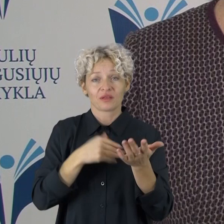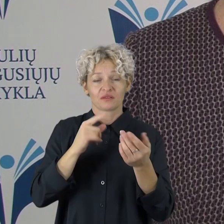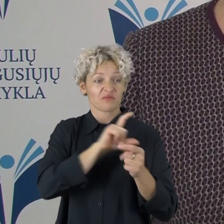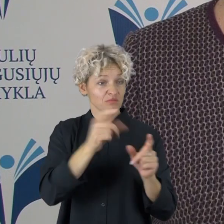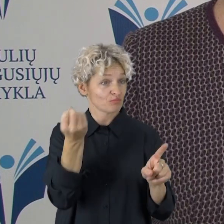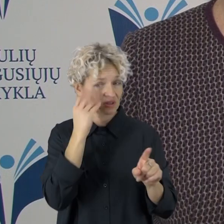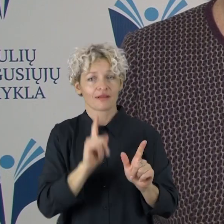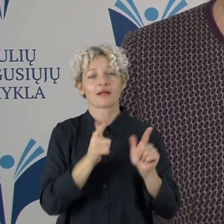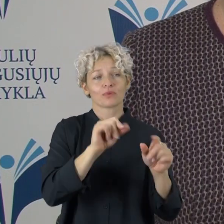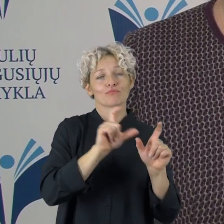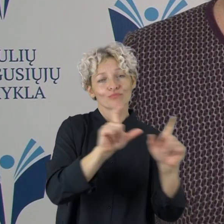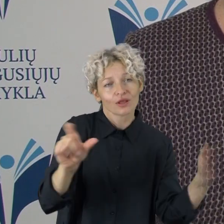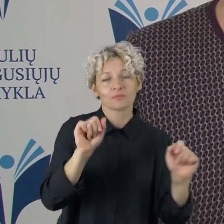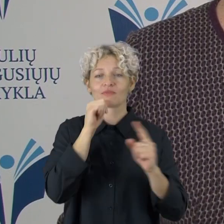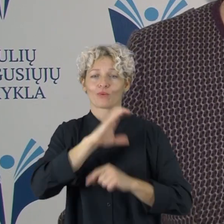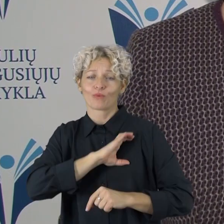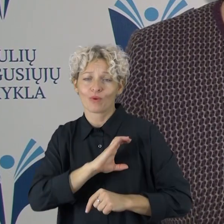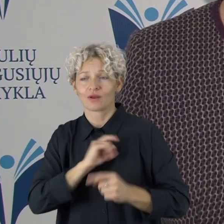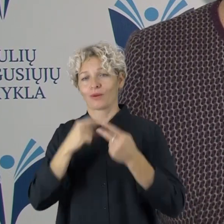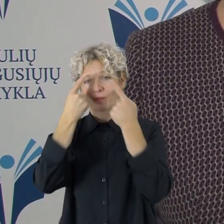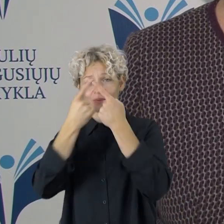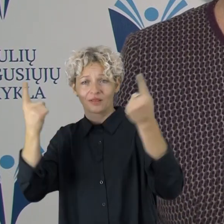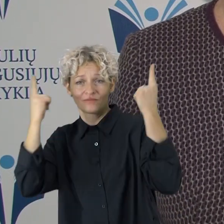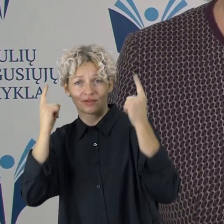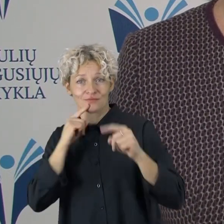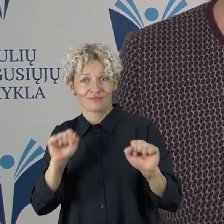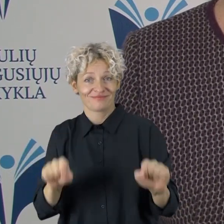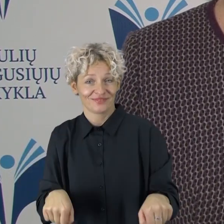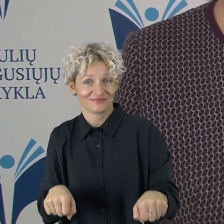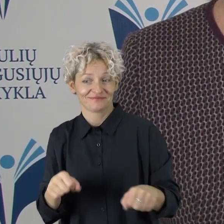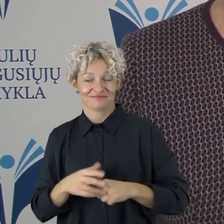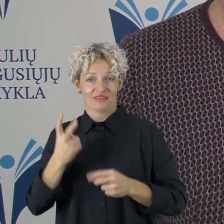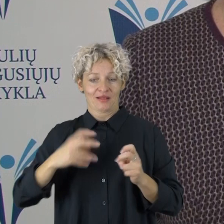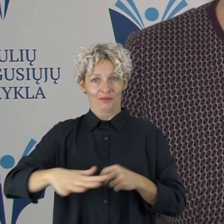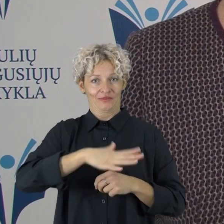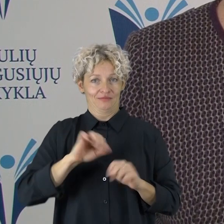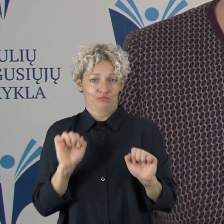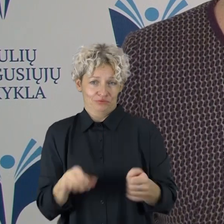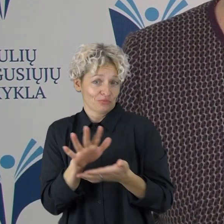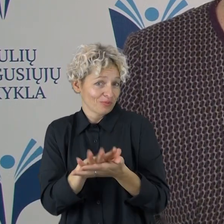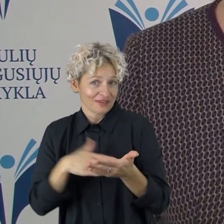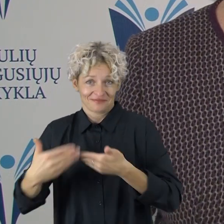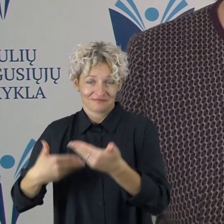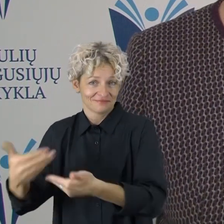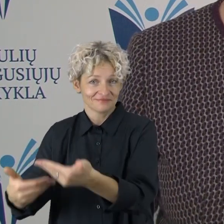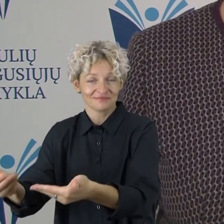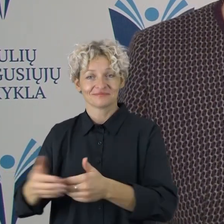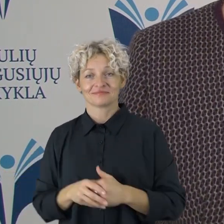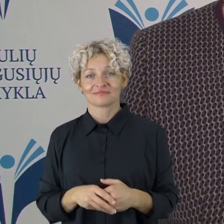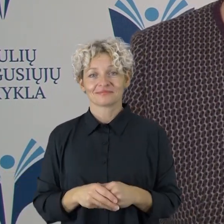mokytis bendrujų ugdymo dalykų ir galėtų tęsti mokymasi